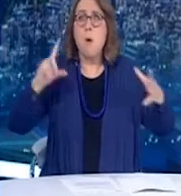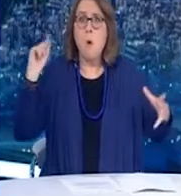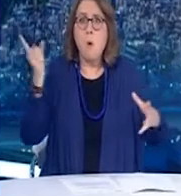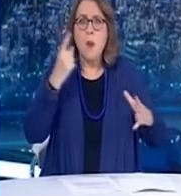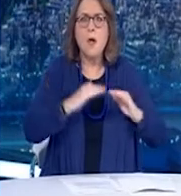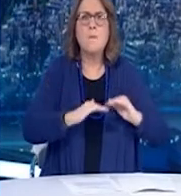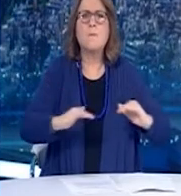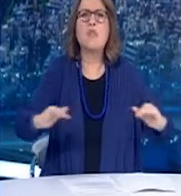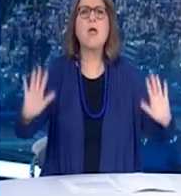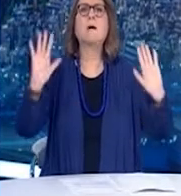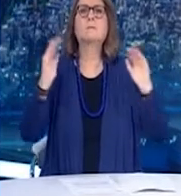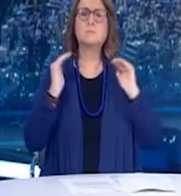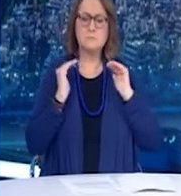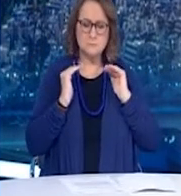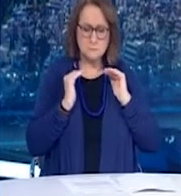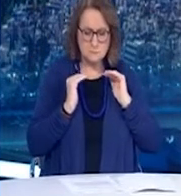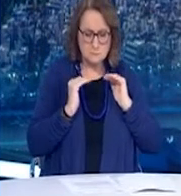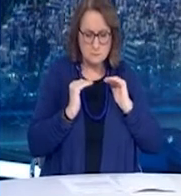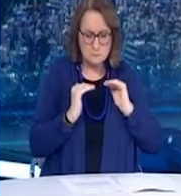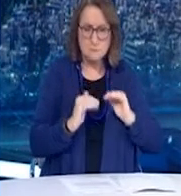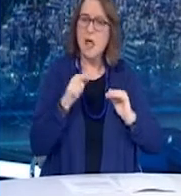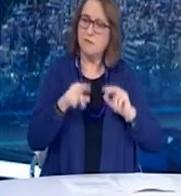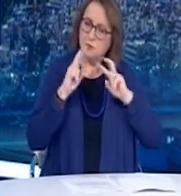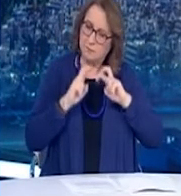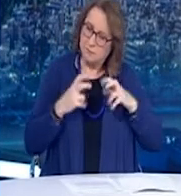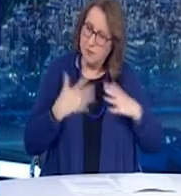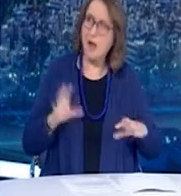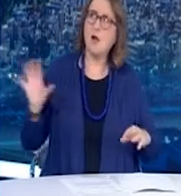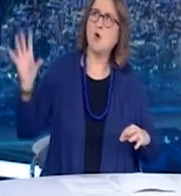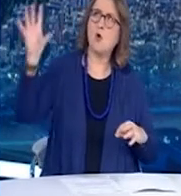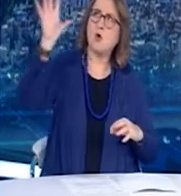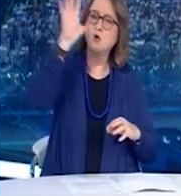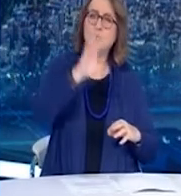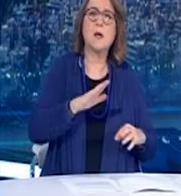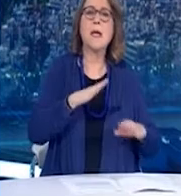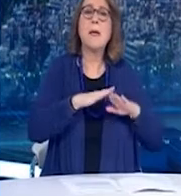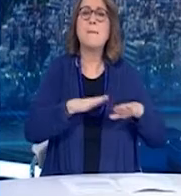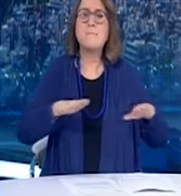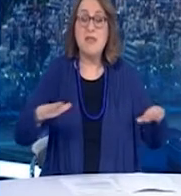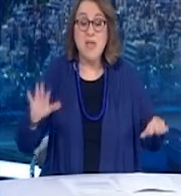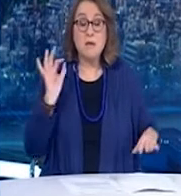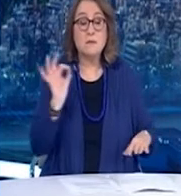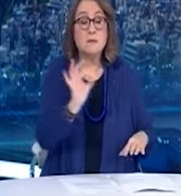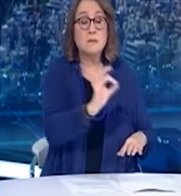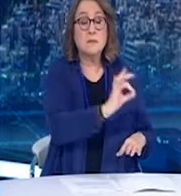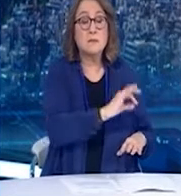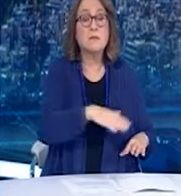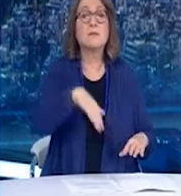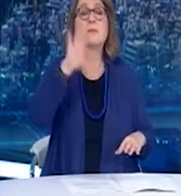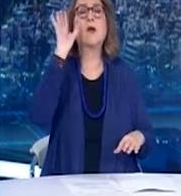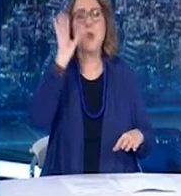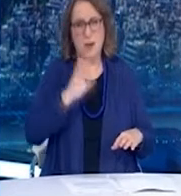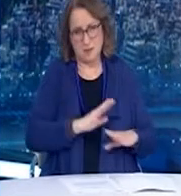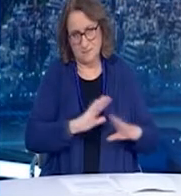μείωσεις καταδεικνύει αυτό που δείχνουν πολλαπλές μελέτες και σε άλλες χώρες ότι ο ρόλος των παιδιών στην επιδημία και της εξάρσης της είναι